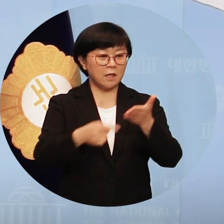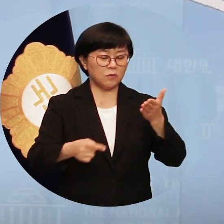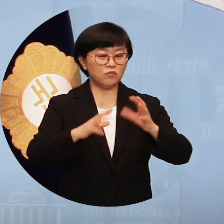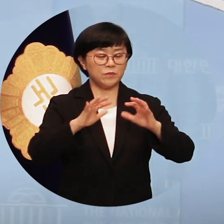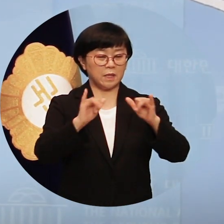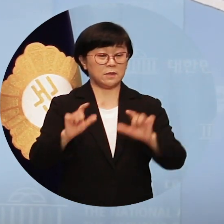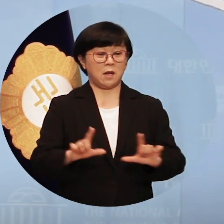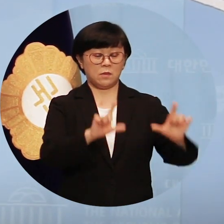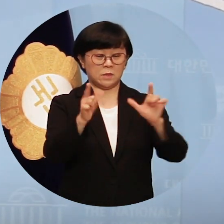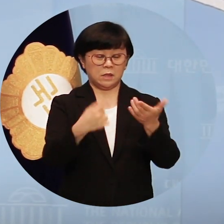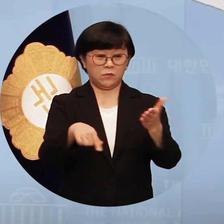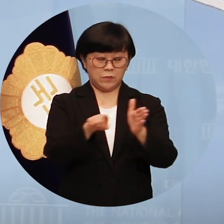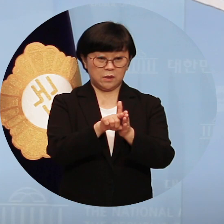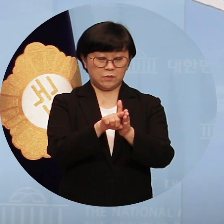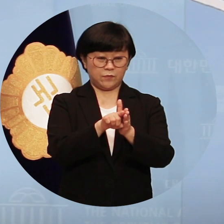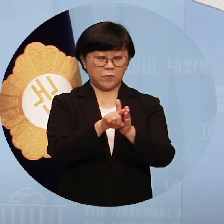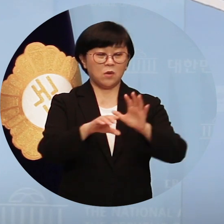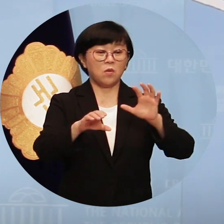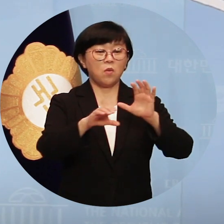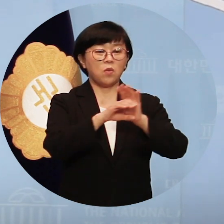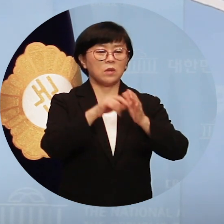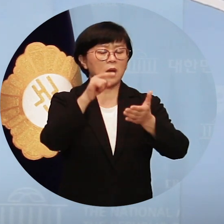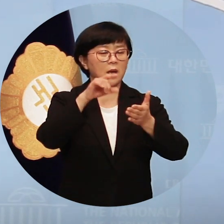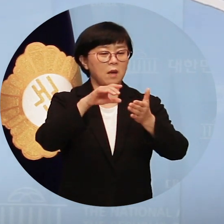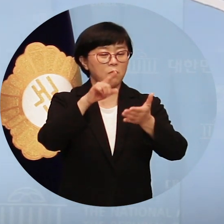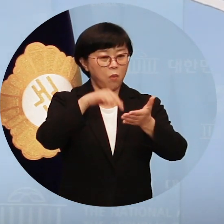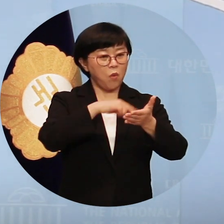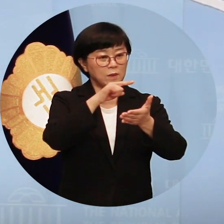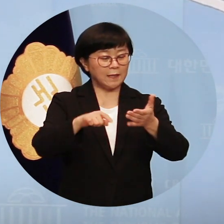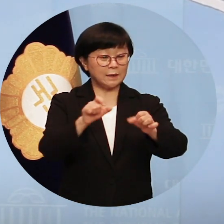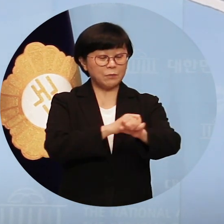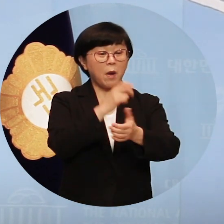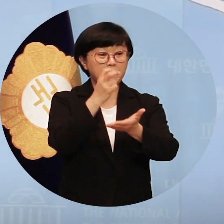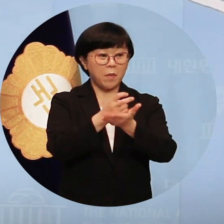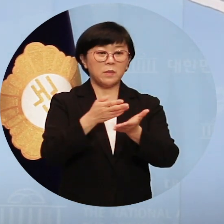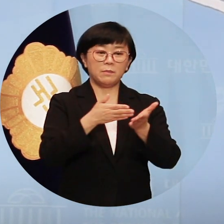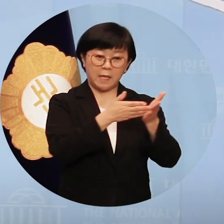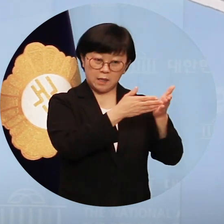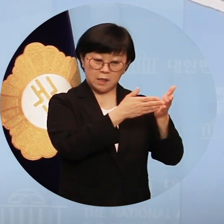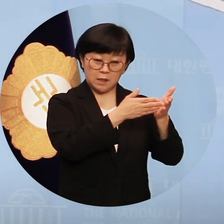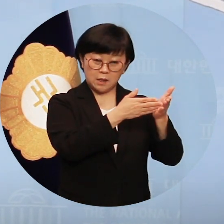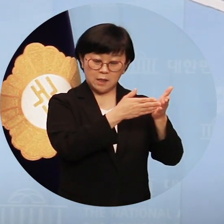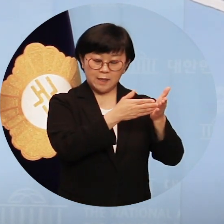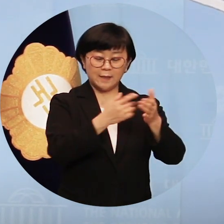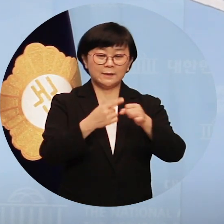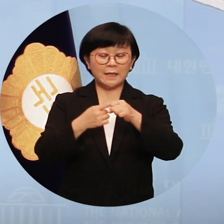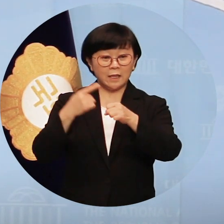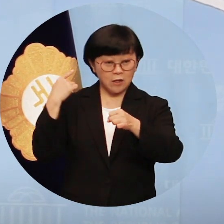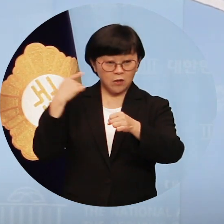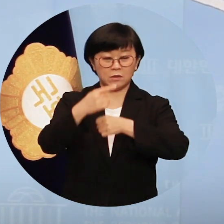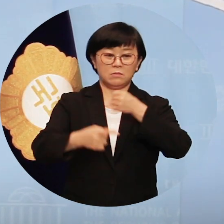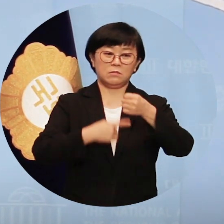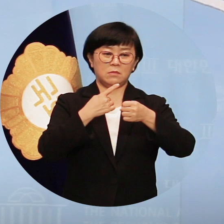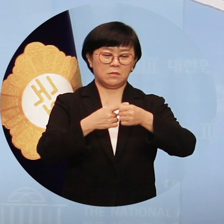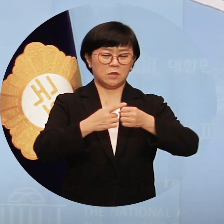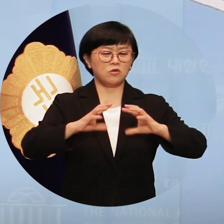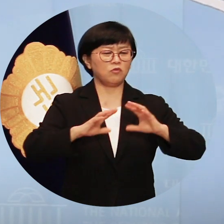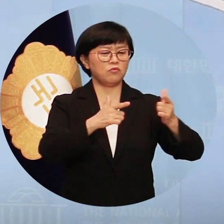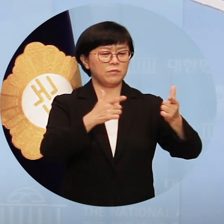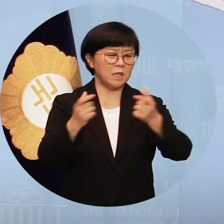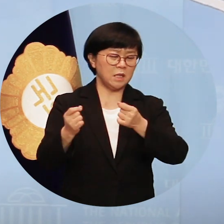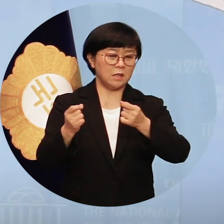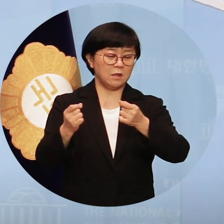위한 코로나 보상지원 특별법을 발의합니다. 지난 한 해는 그야말로 전 국민이 사력을 다해